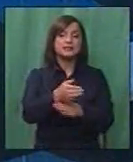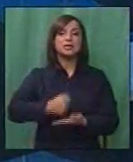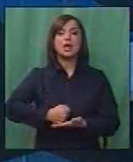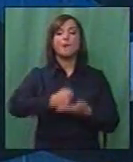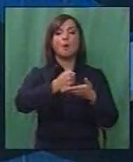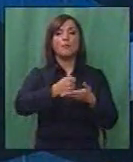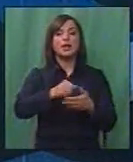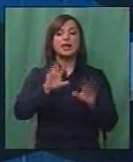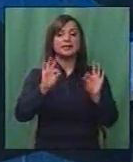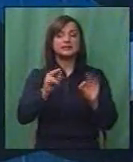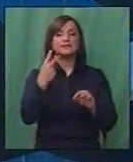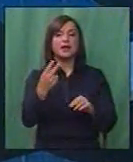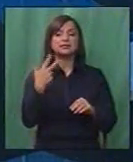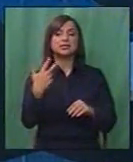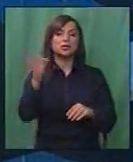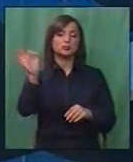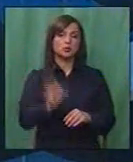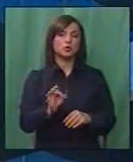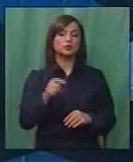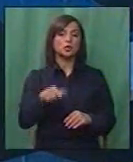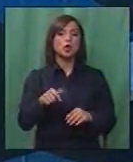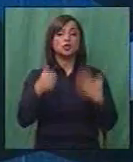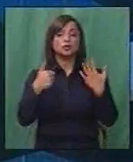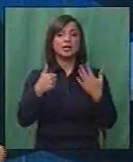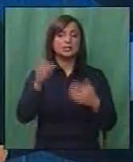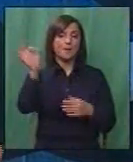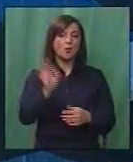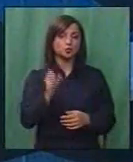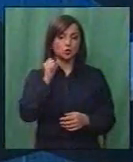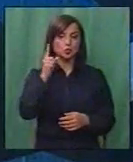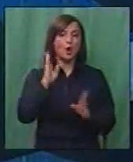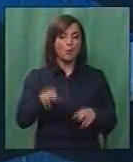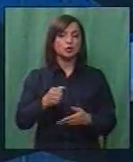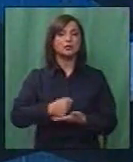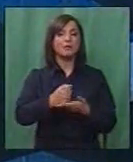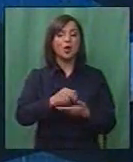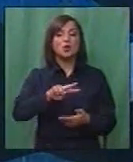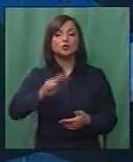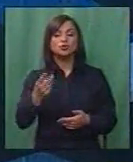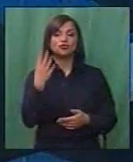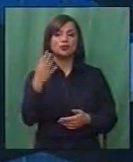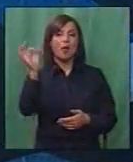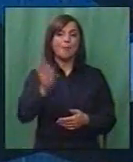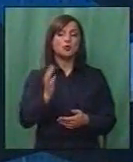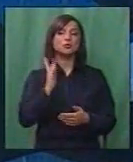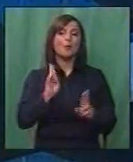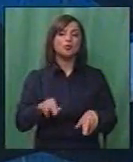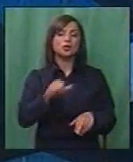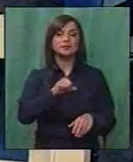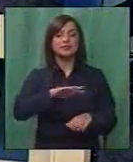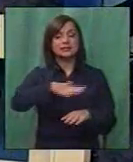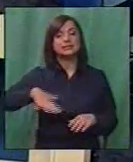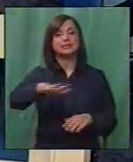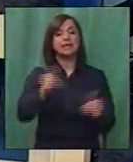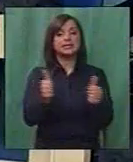да помогнат во 10, 20, 30, 50% случајови, 6% случајови, да речем. Меѓутоа, останатите 40% можеме сите ние